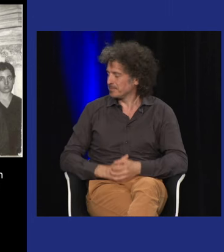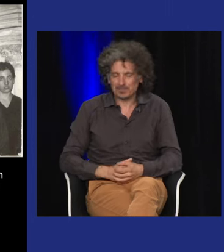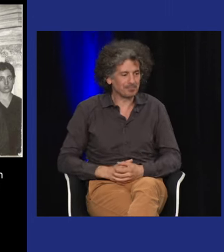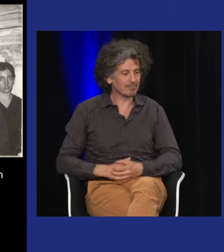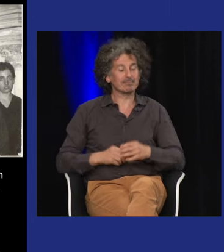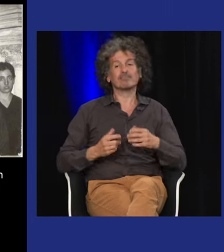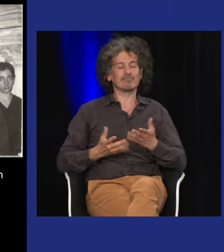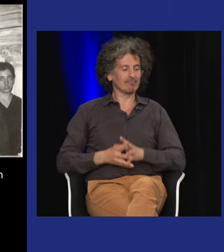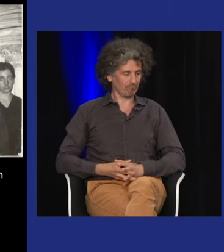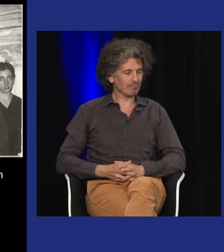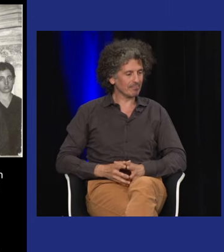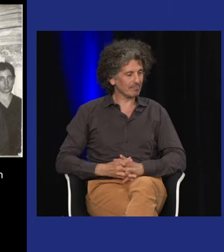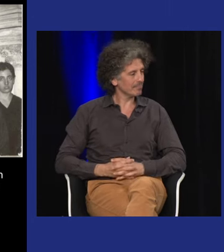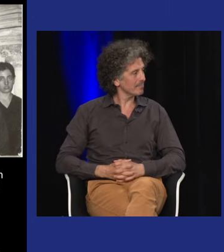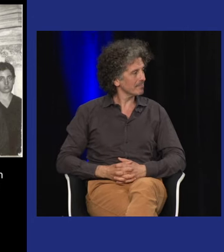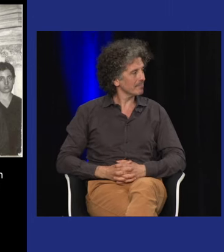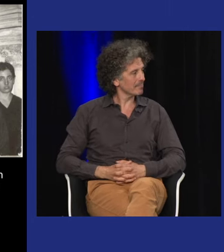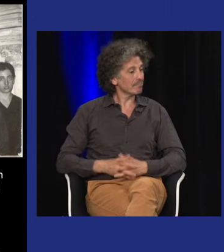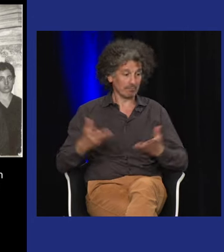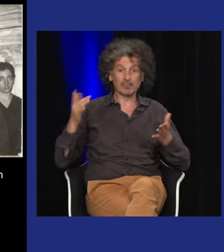IVT donc la photo que vous pouvez voir sur la droite